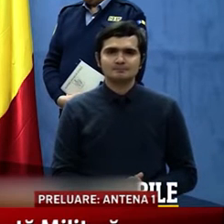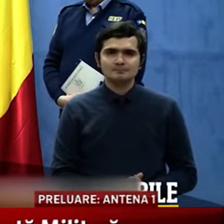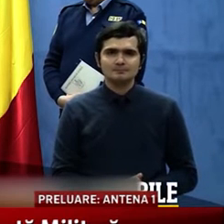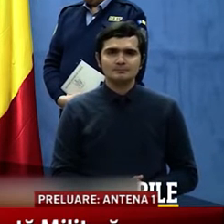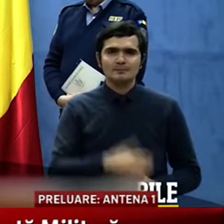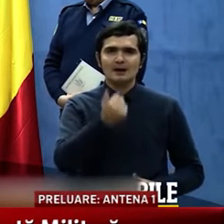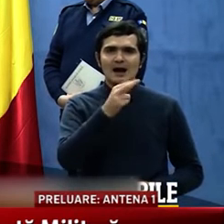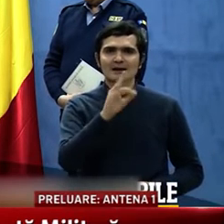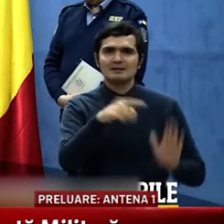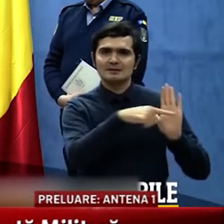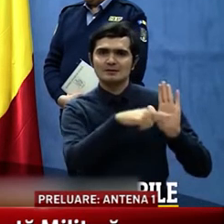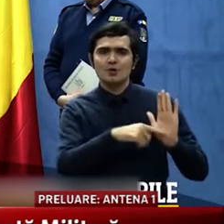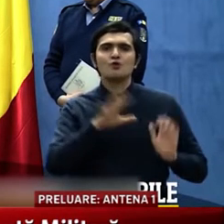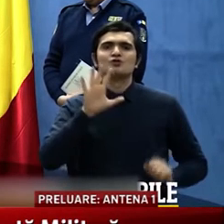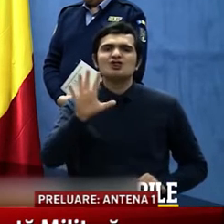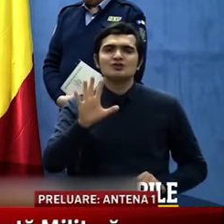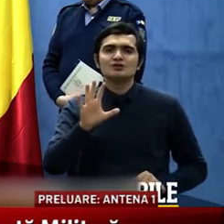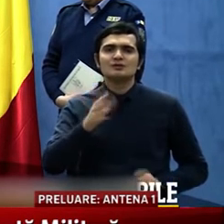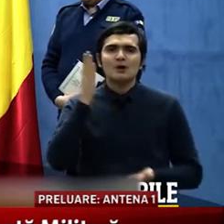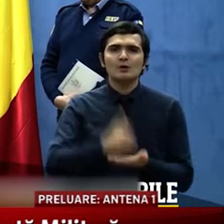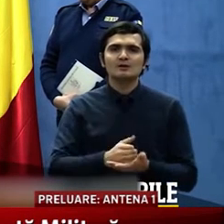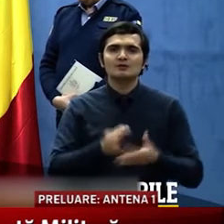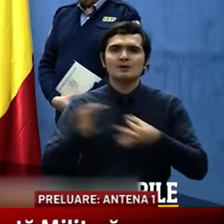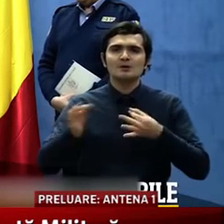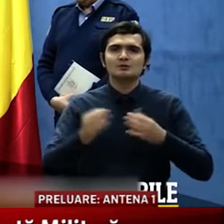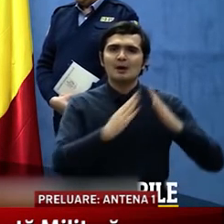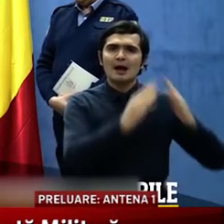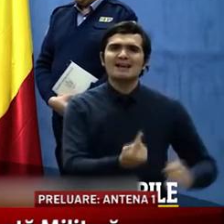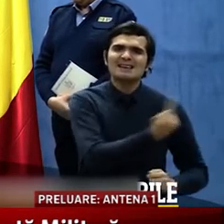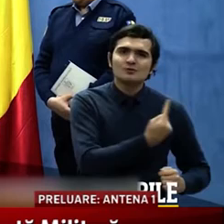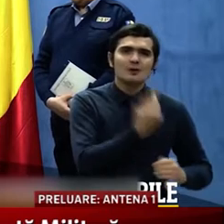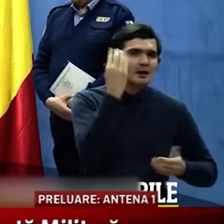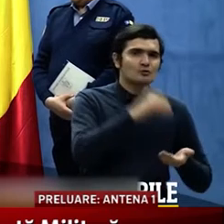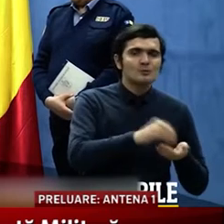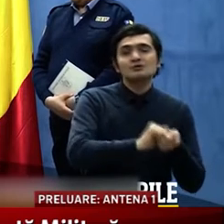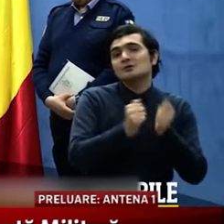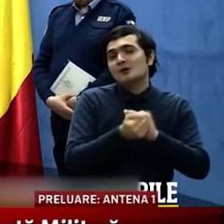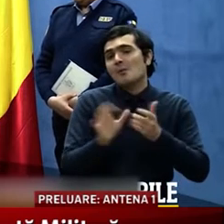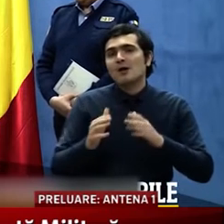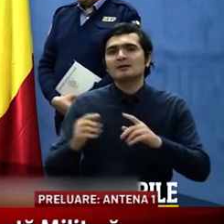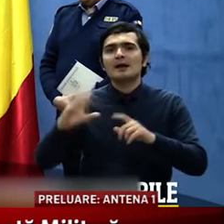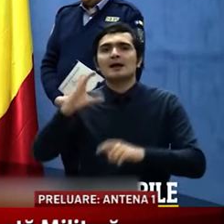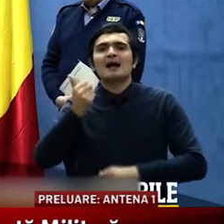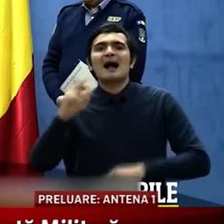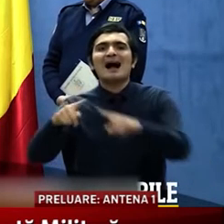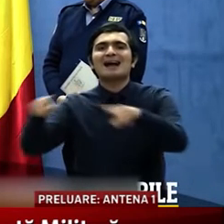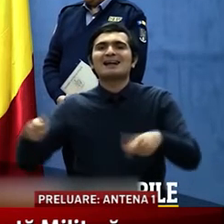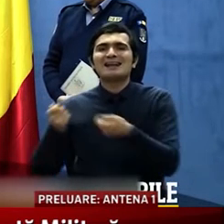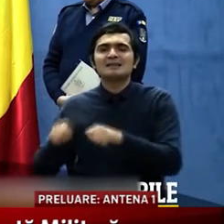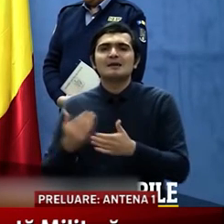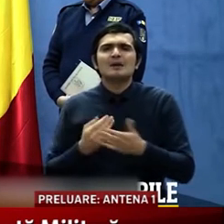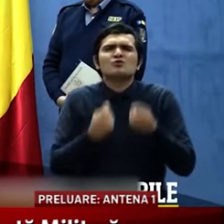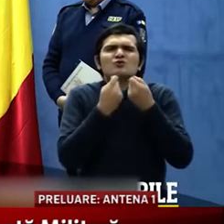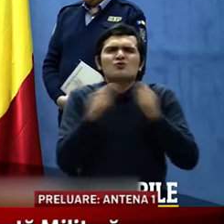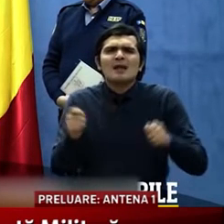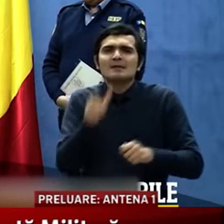Articolul 5. Se instituie măsura izolării la domiciliu sau, după caz, a carantinării pentru toate persoanele care intră în